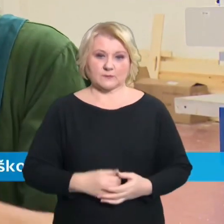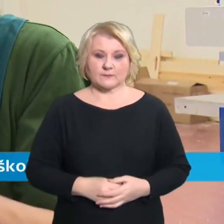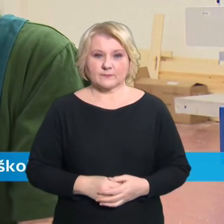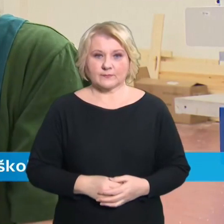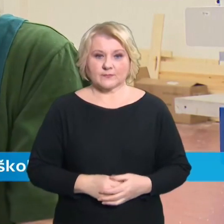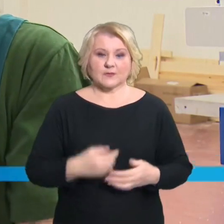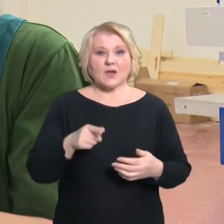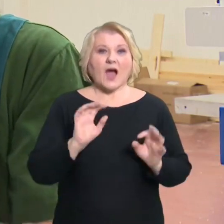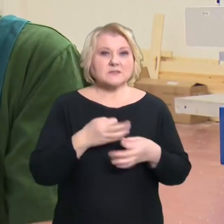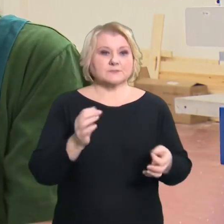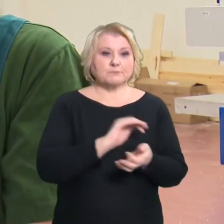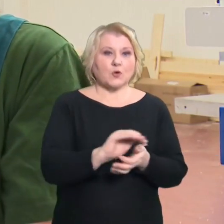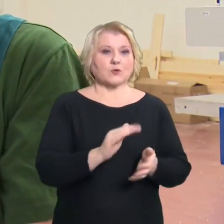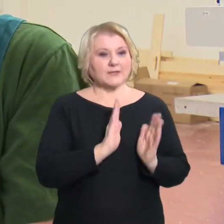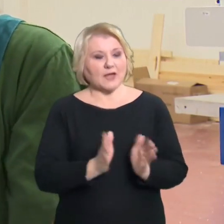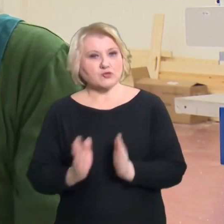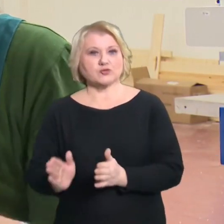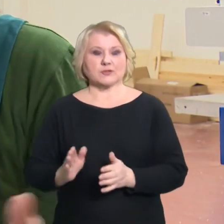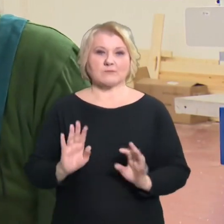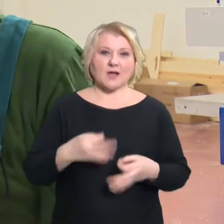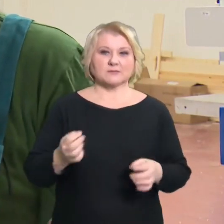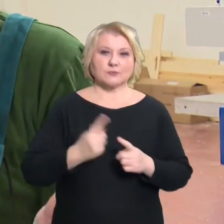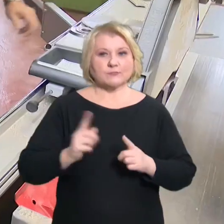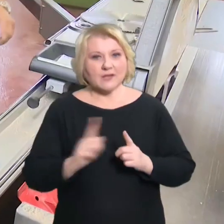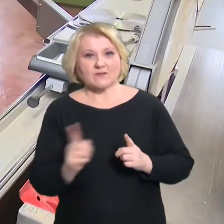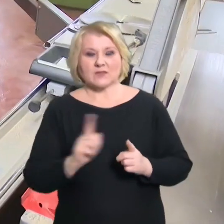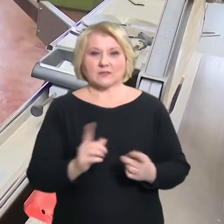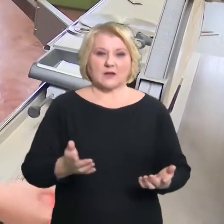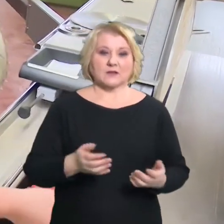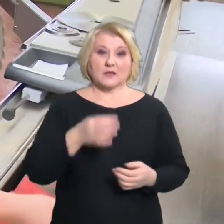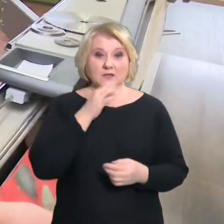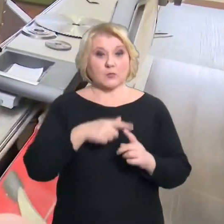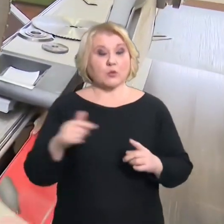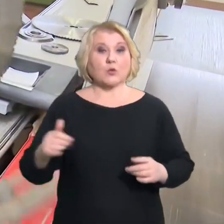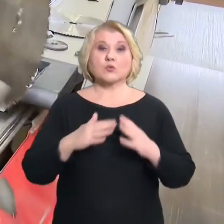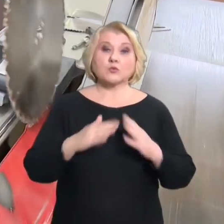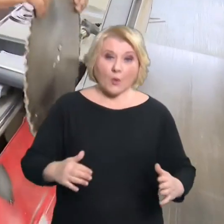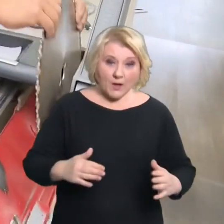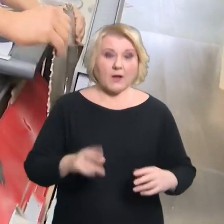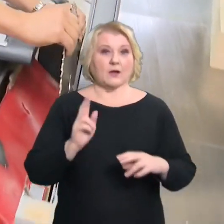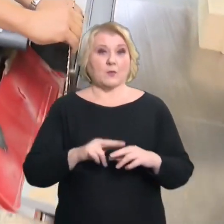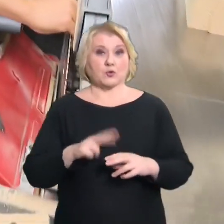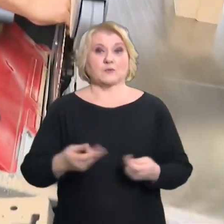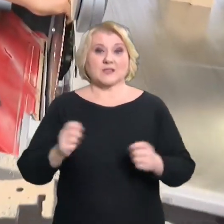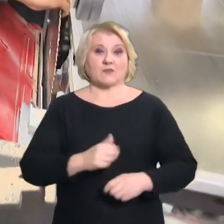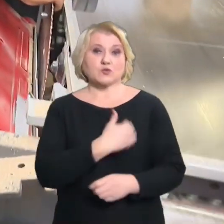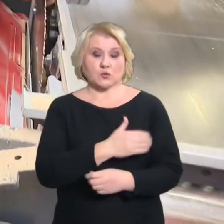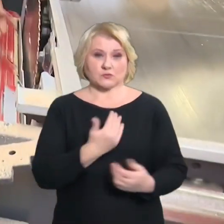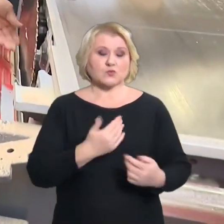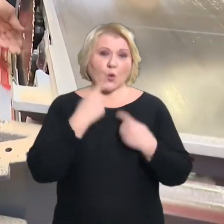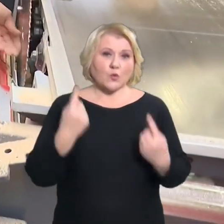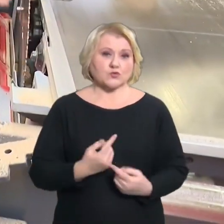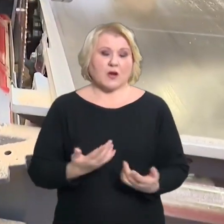režim, nějaký socializování člověka. Že prostě když budou půl roku doma a pak by měli dělat závěreční zkoušky, tak je to,